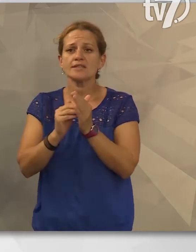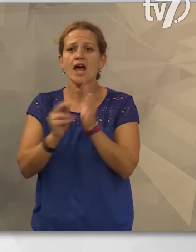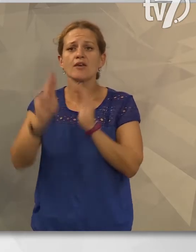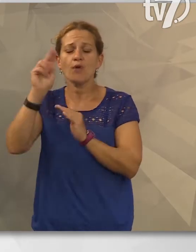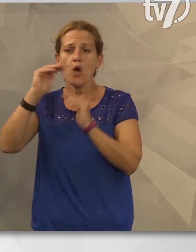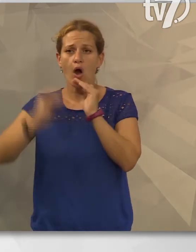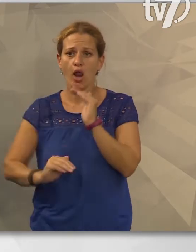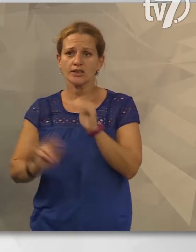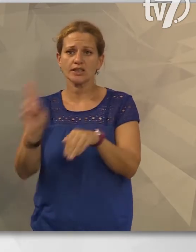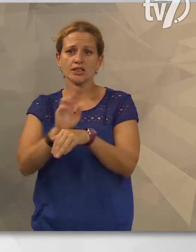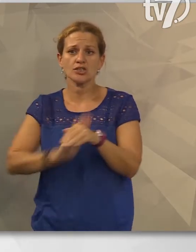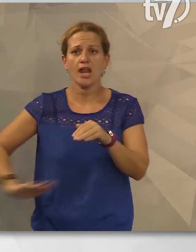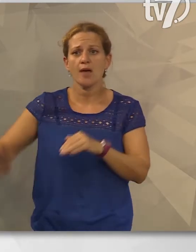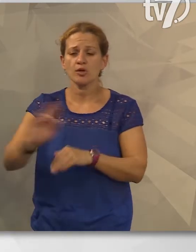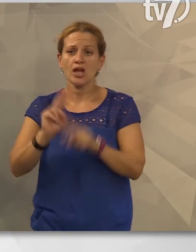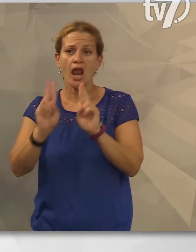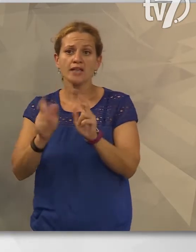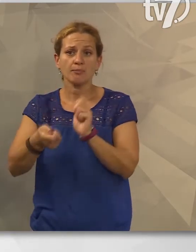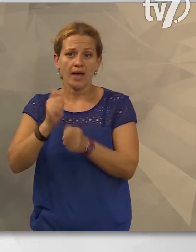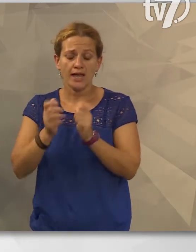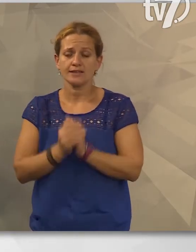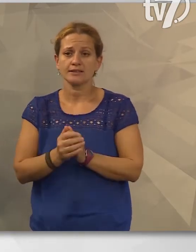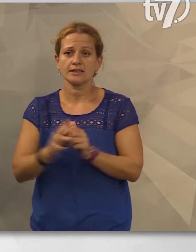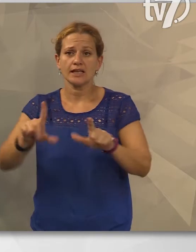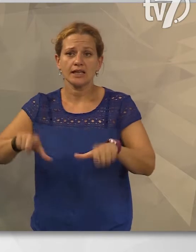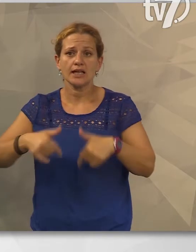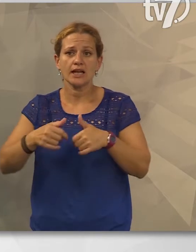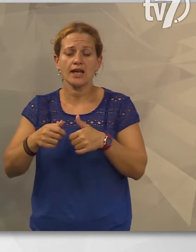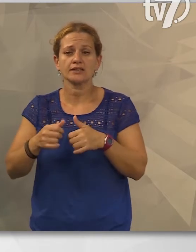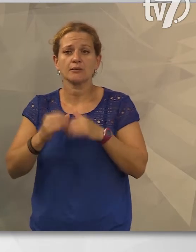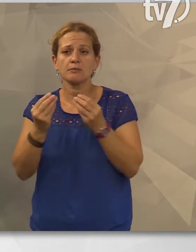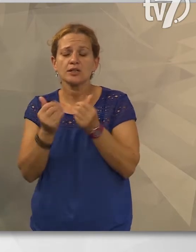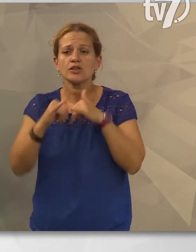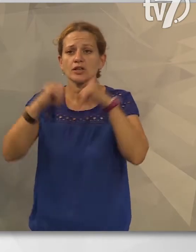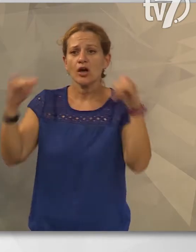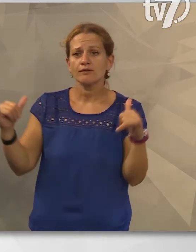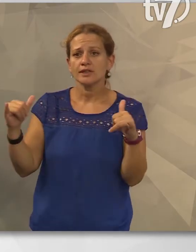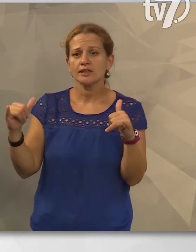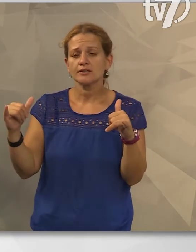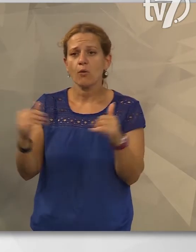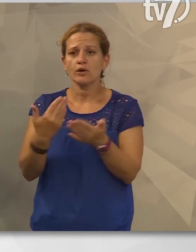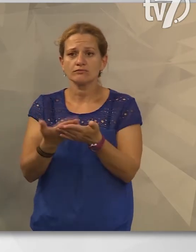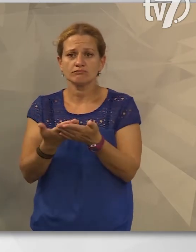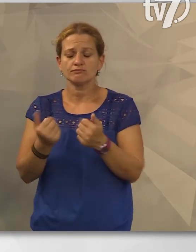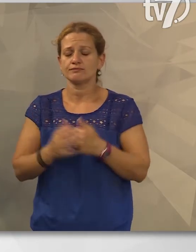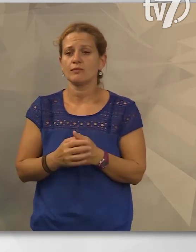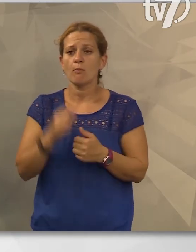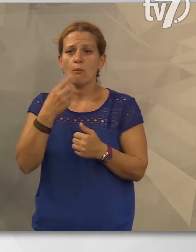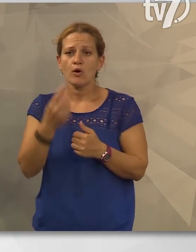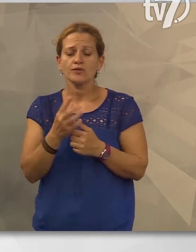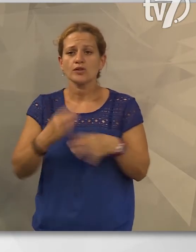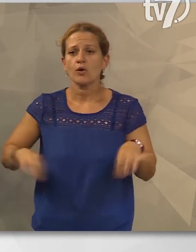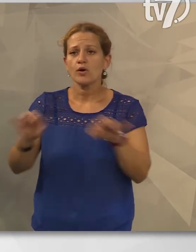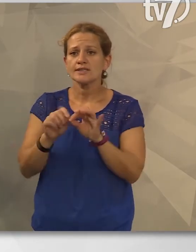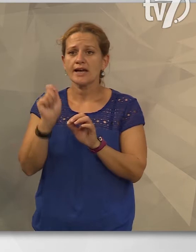alatti kistelepülések is pályázhassanak, életminőségjavító fejlesztések történjenek. Fogalmazott a térség